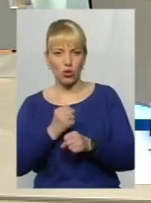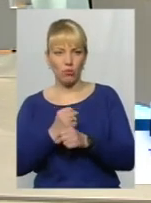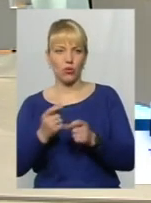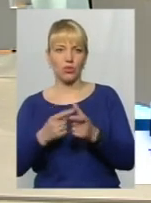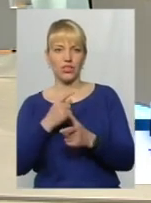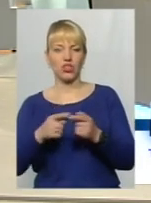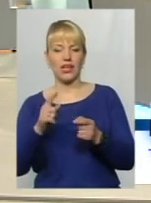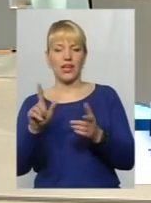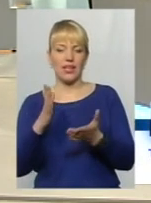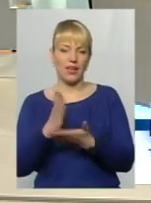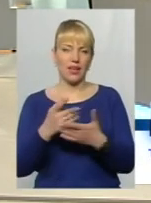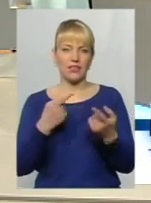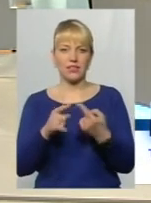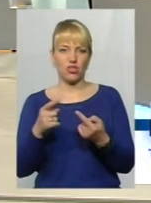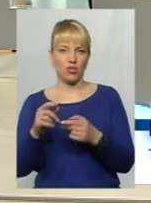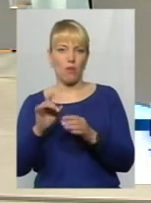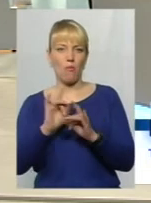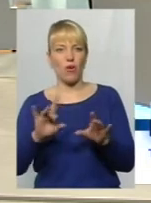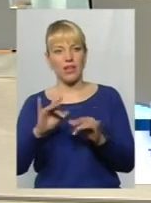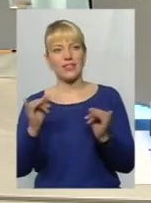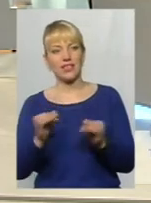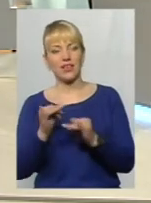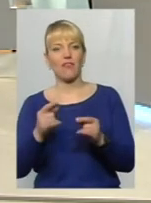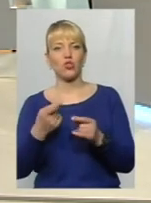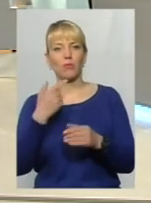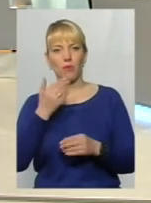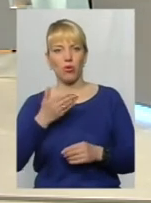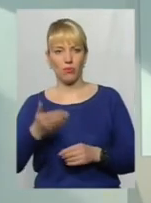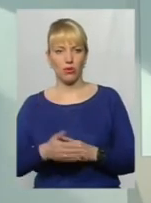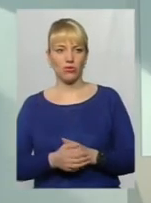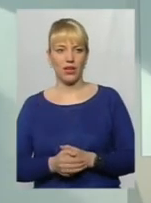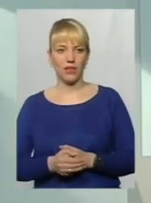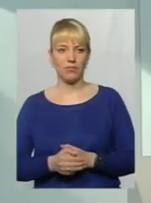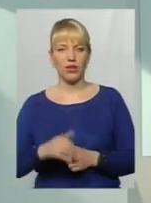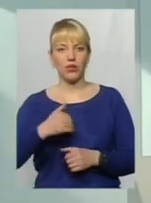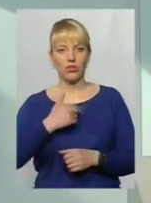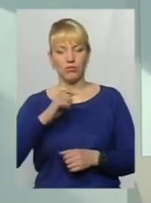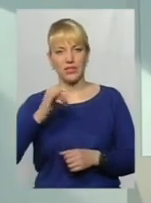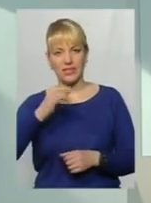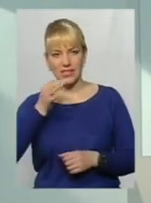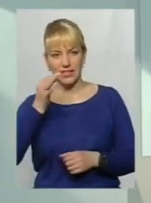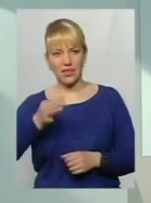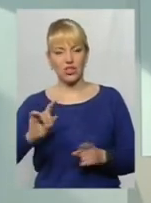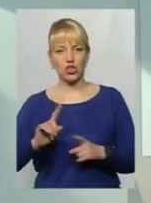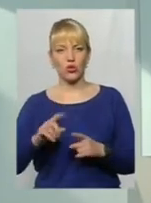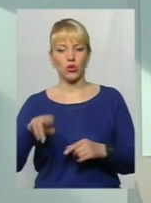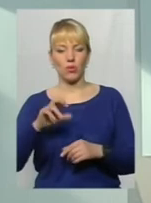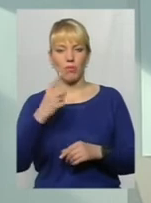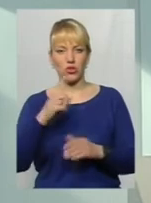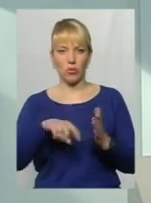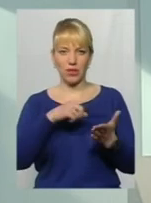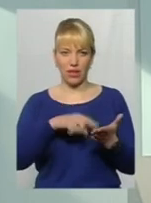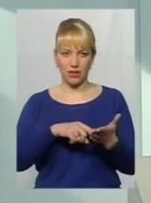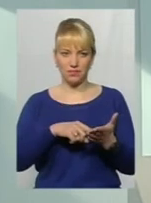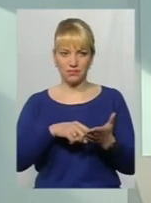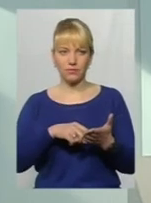Чи на це є якісь інші пояснення? Просто цікаво, щоб ви прокоментували. Хотів я сказати, що відносно першого запитання